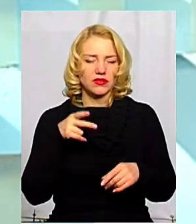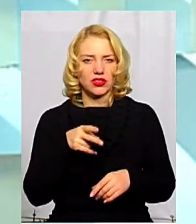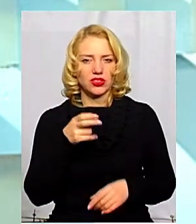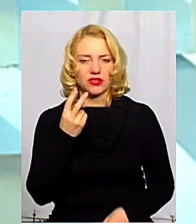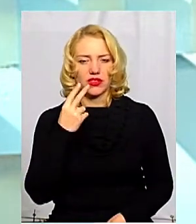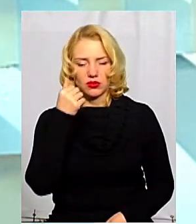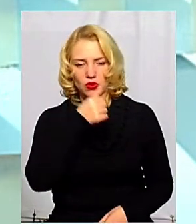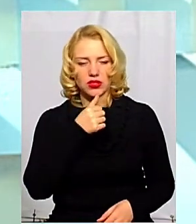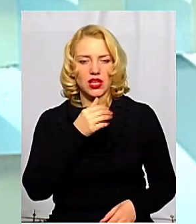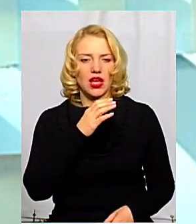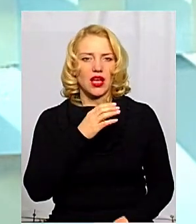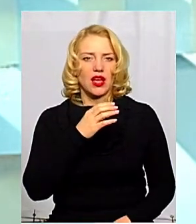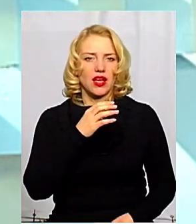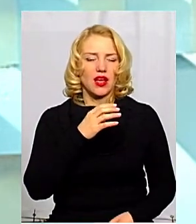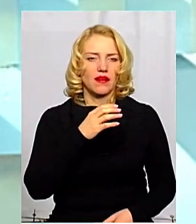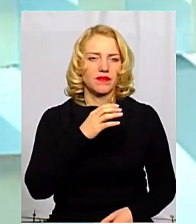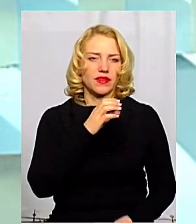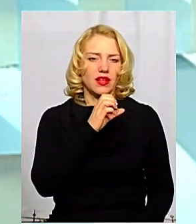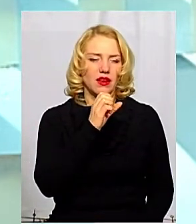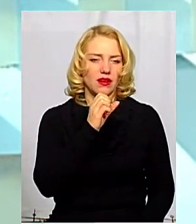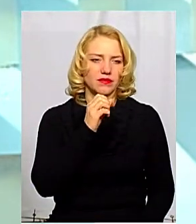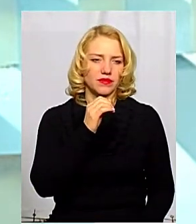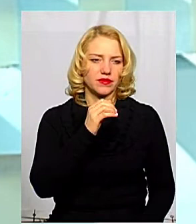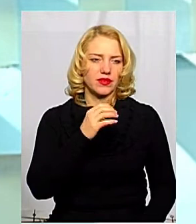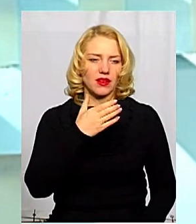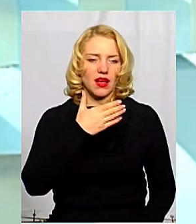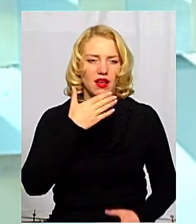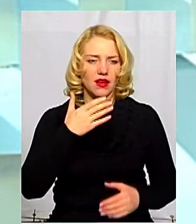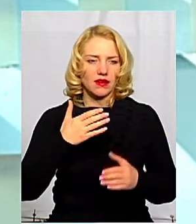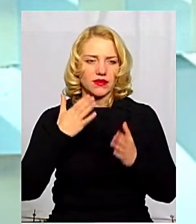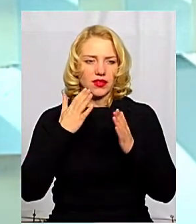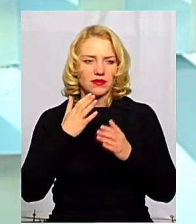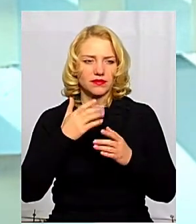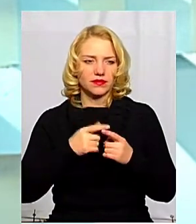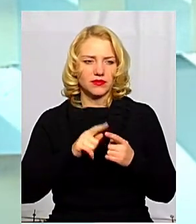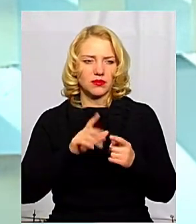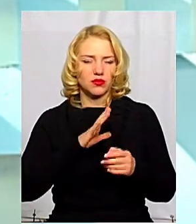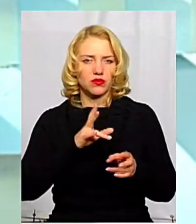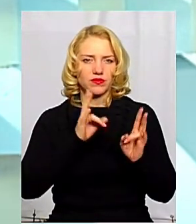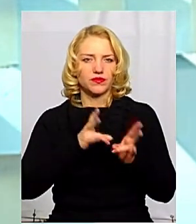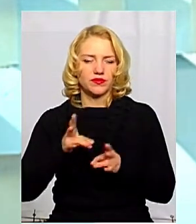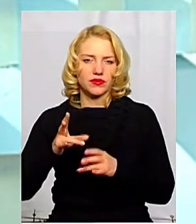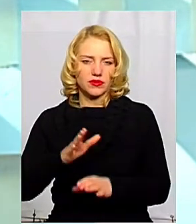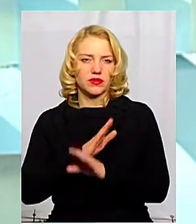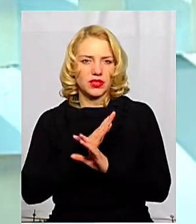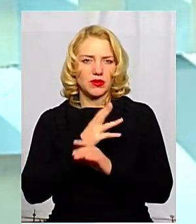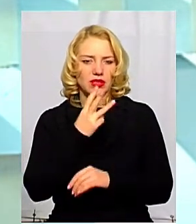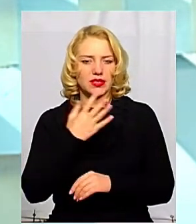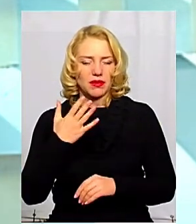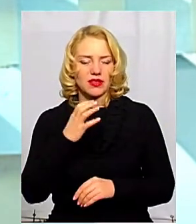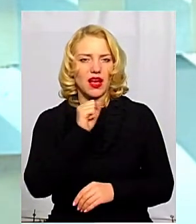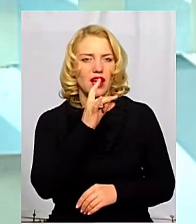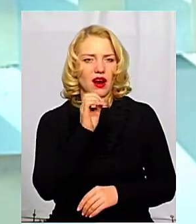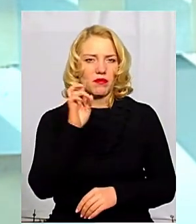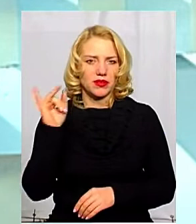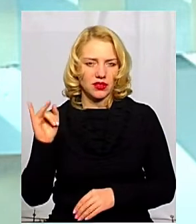Близькому Сході, в Саудовській Аравії, в Арабських Еміратах. І там відсоток летальності був 35%. Стосовно китайського